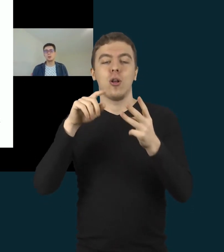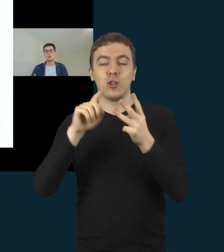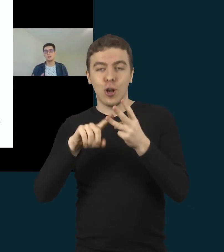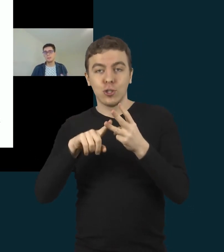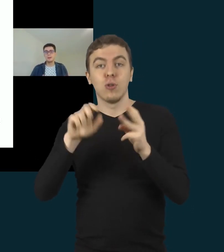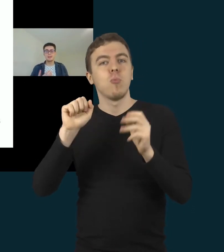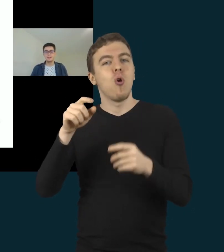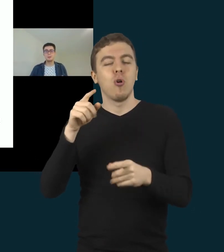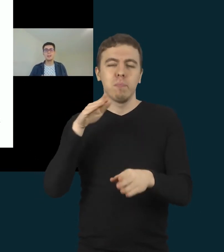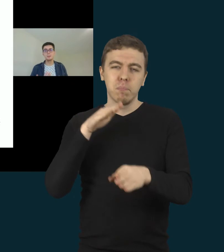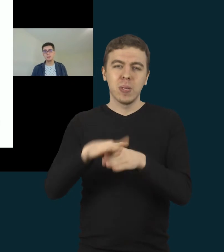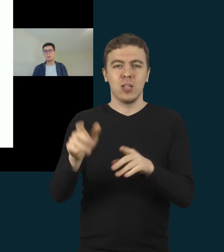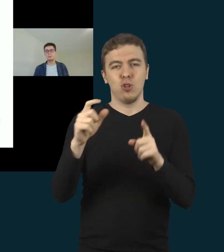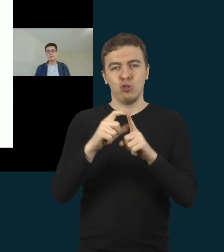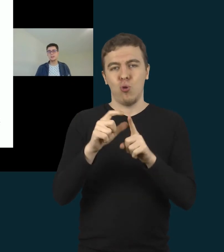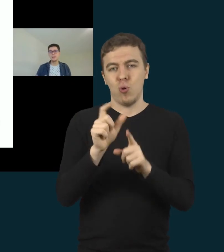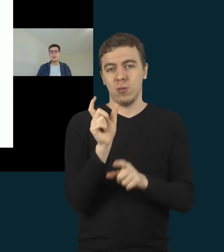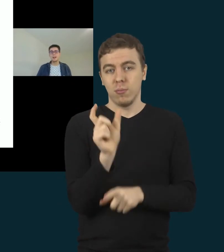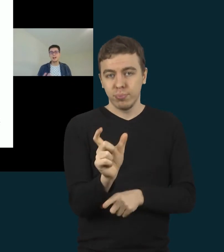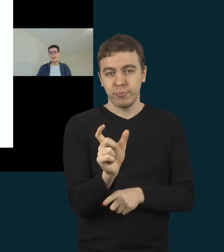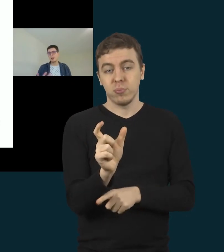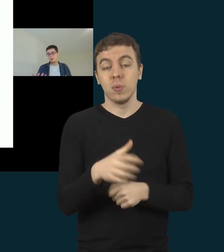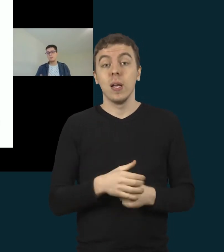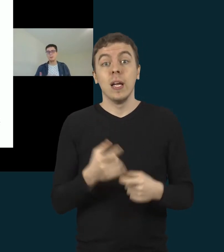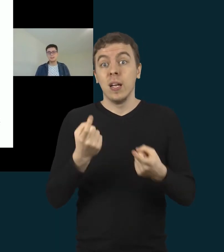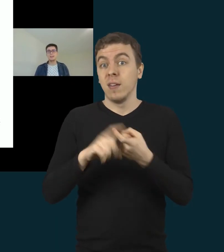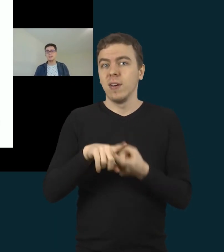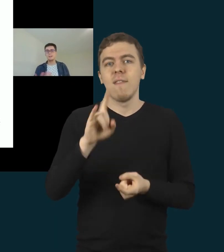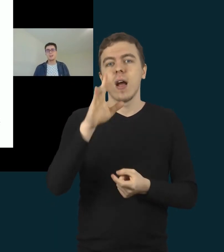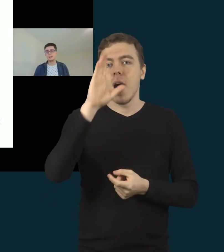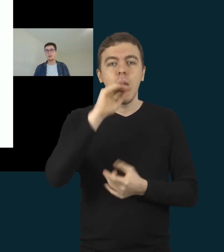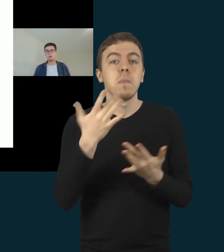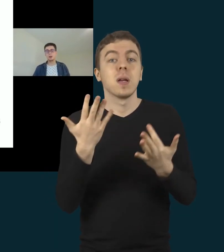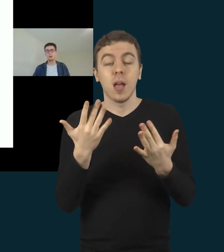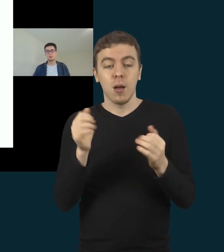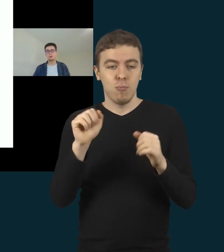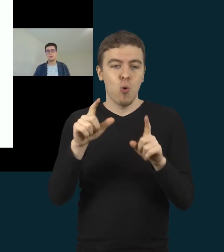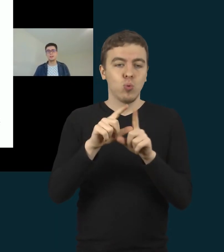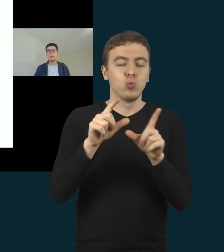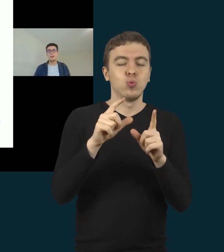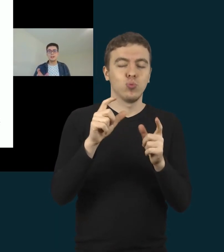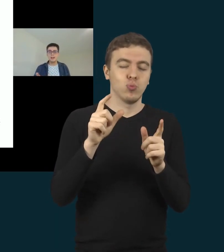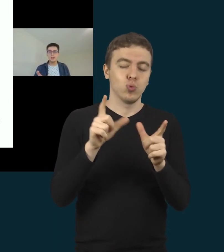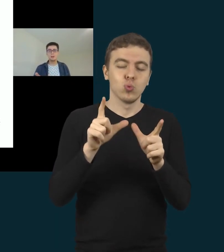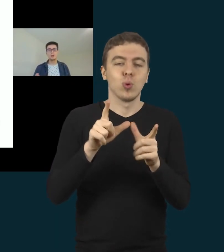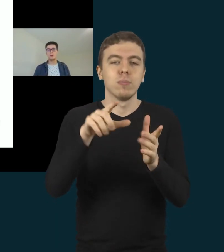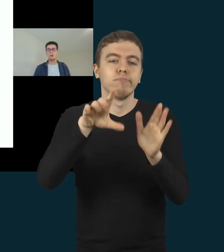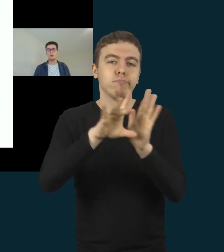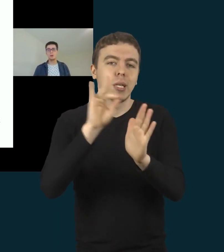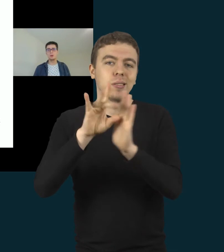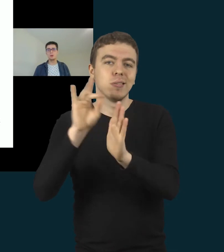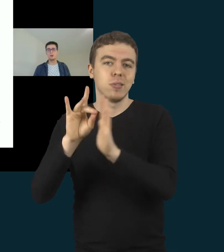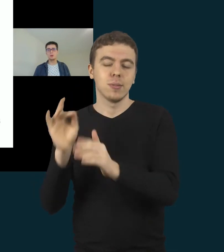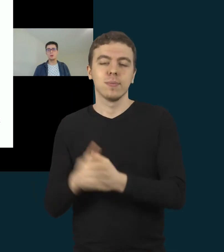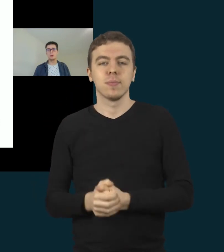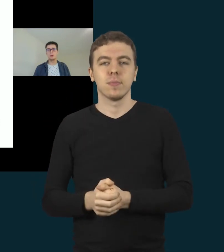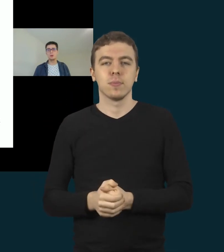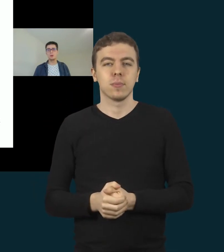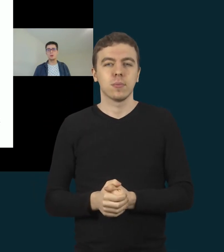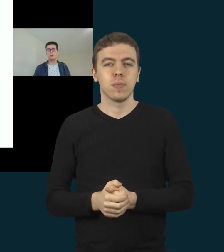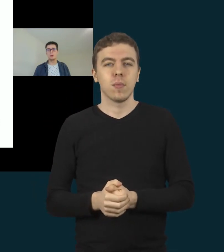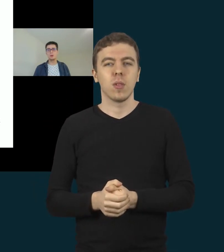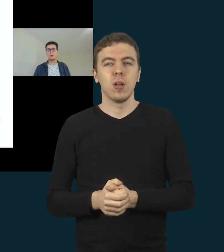ir pagal savo galimybės vaikas galėjo pasirinkti vieną ar kitokį užduotį. Ir ką čia noriu atkreipti dėmesį, kad